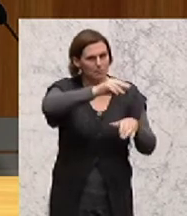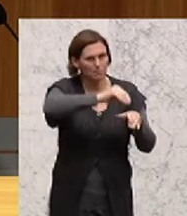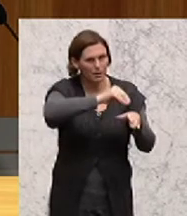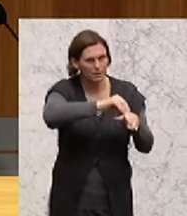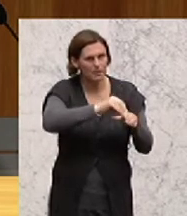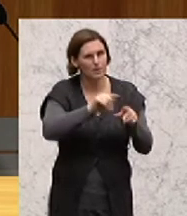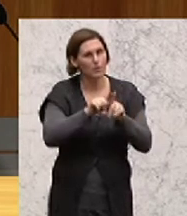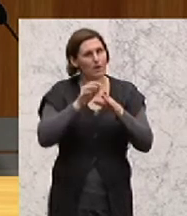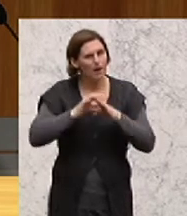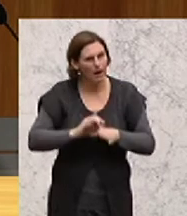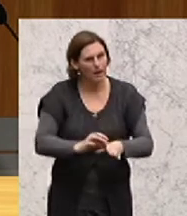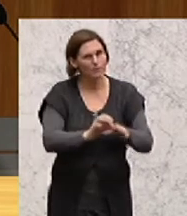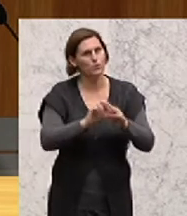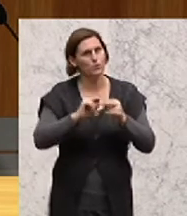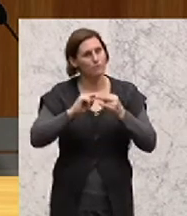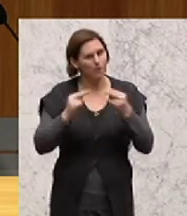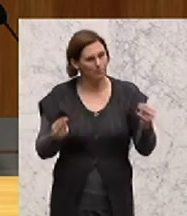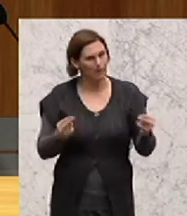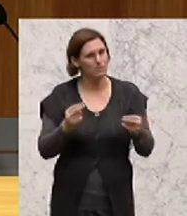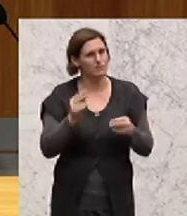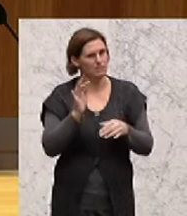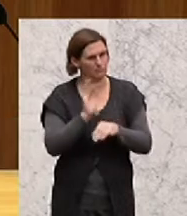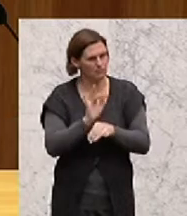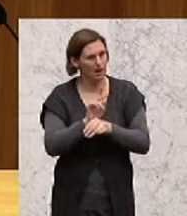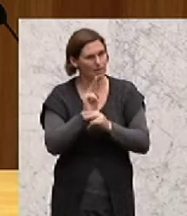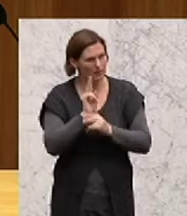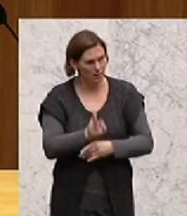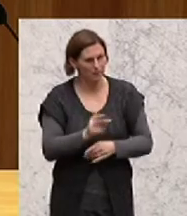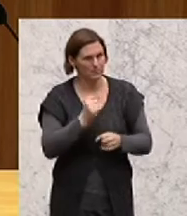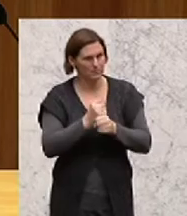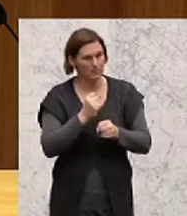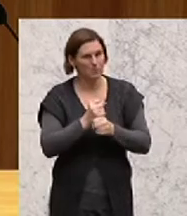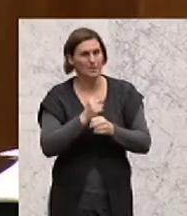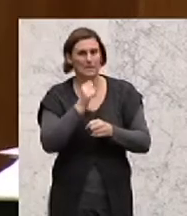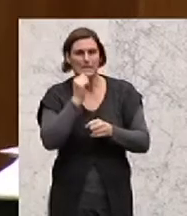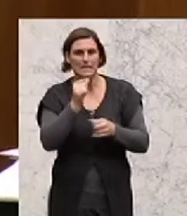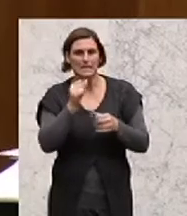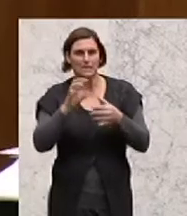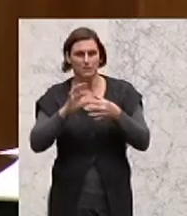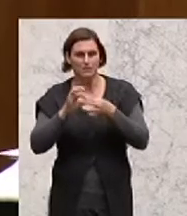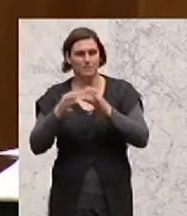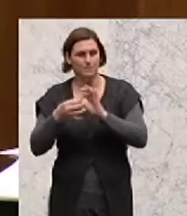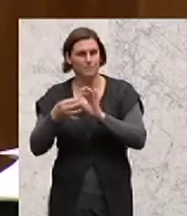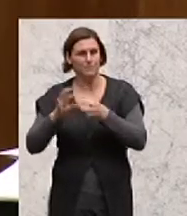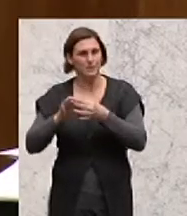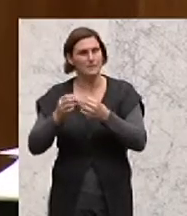eine Einführung einer Verbandsklage, die Möglichkeit einer Einführung einer Verbandsklage, keine Verknüpfung zwischen den